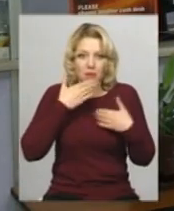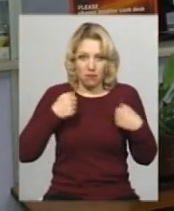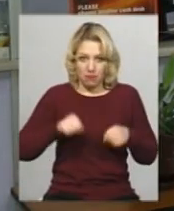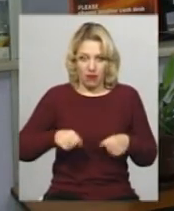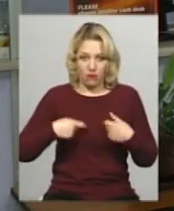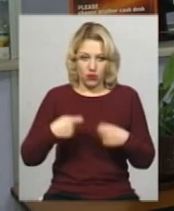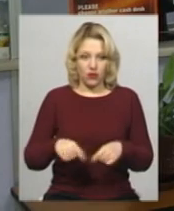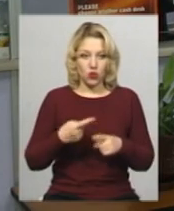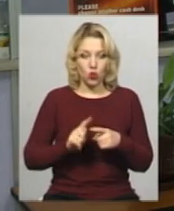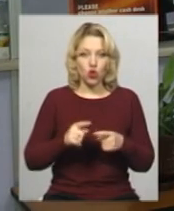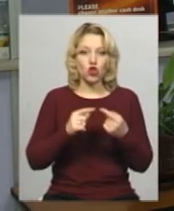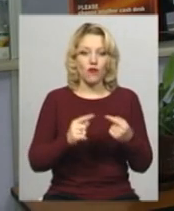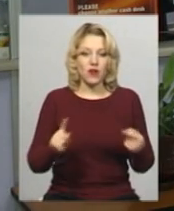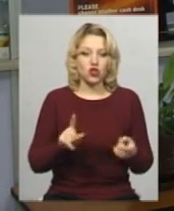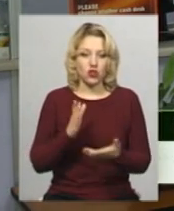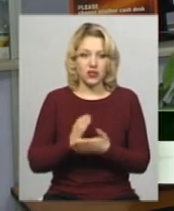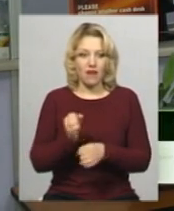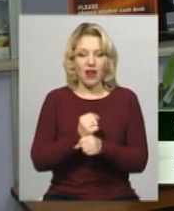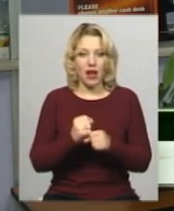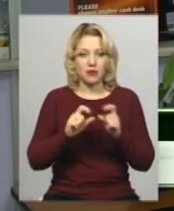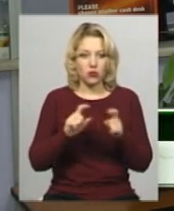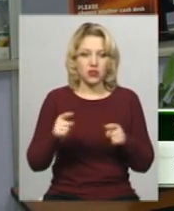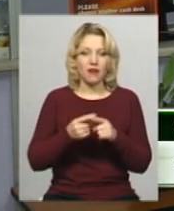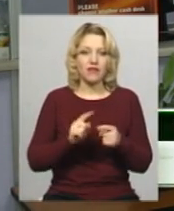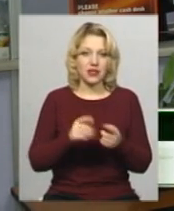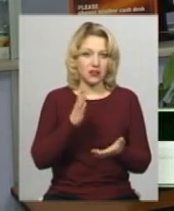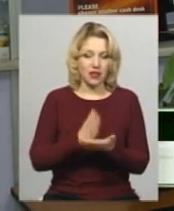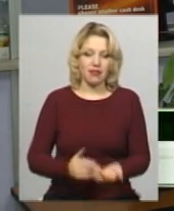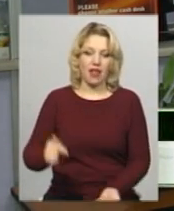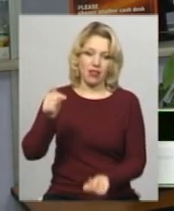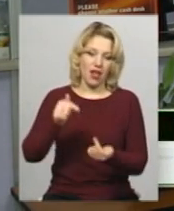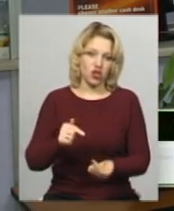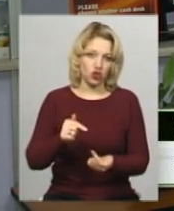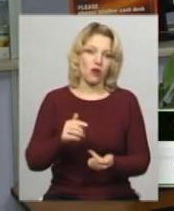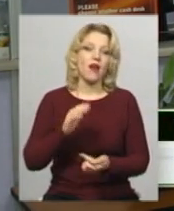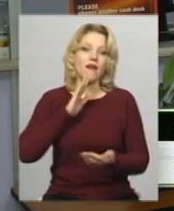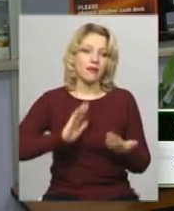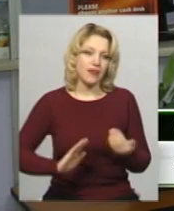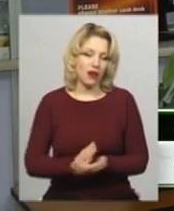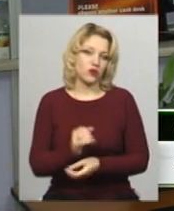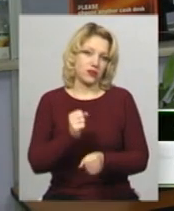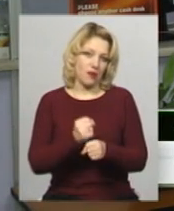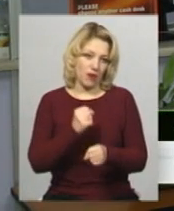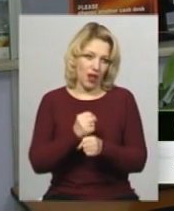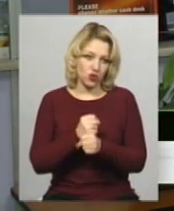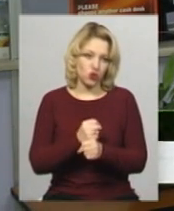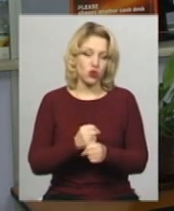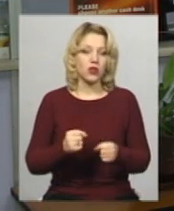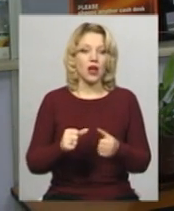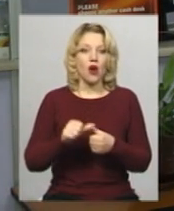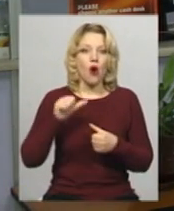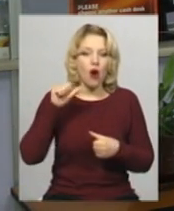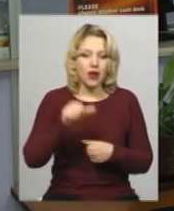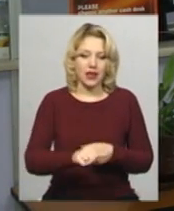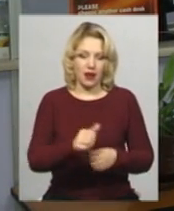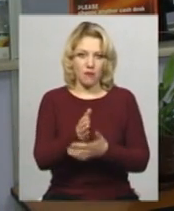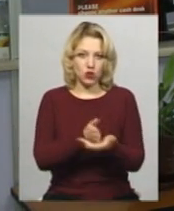товар, що є в аптеці, він апріорі є належної якості. Працює ціла окрема служба